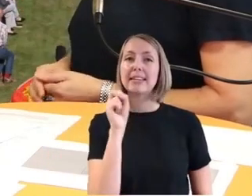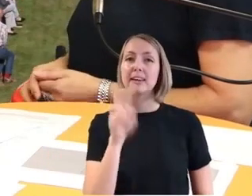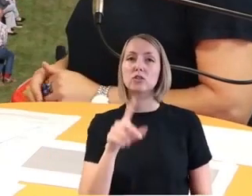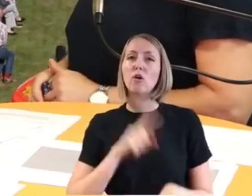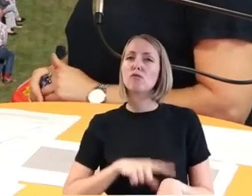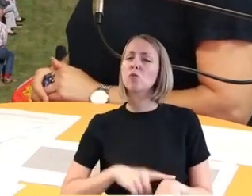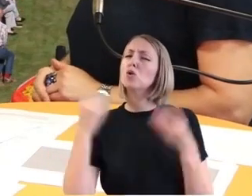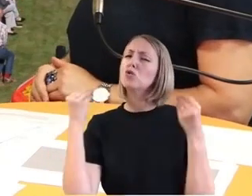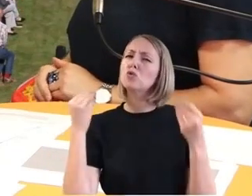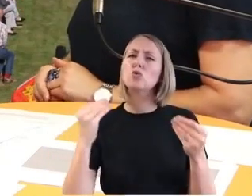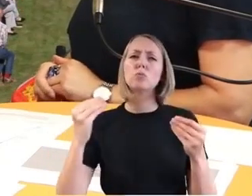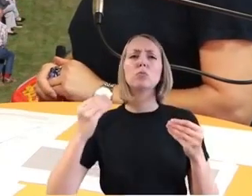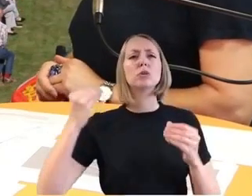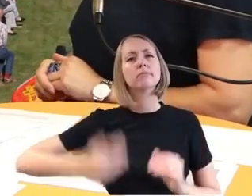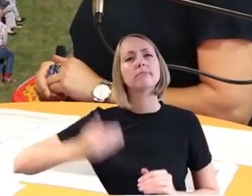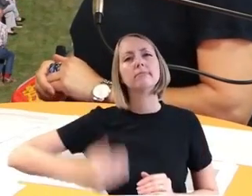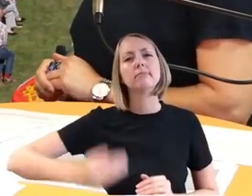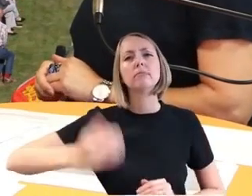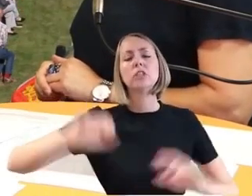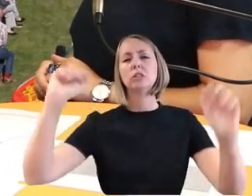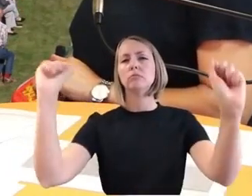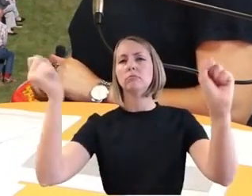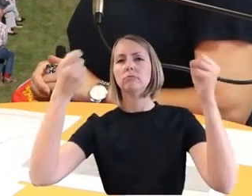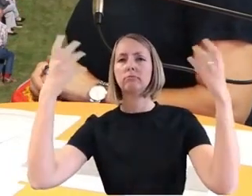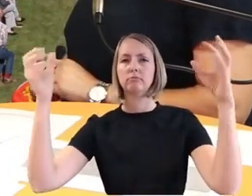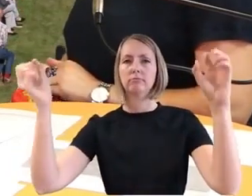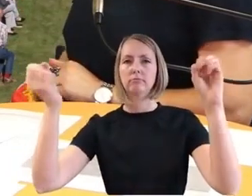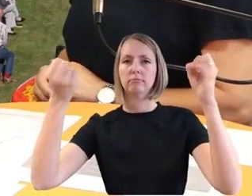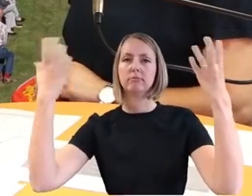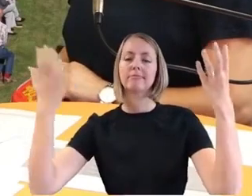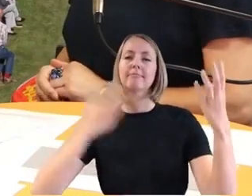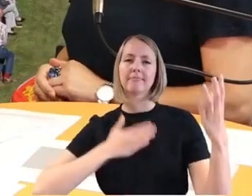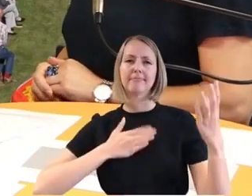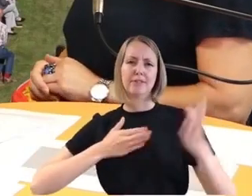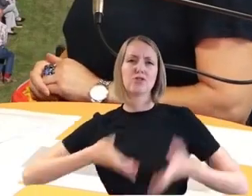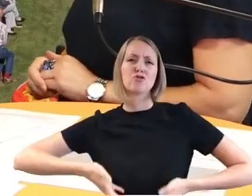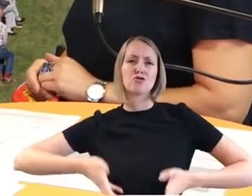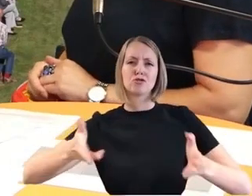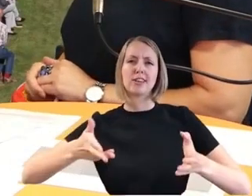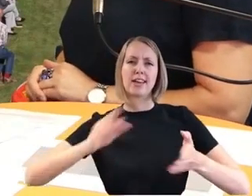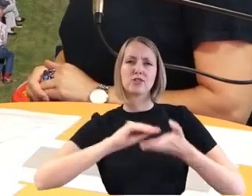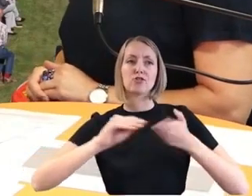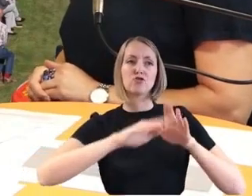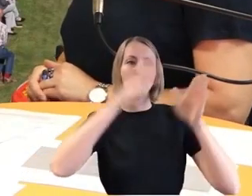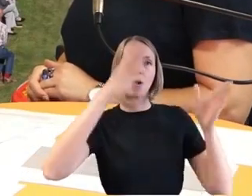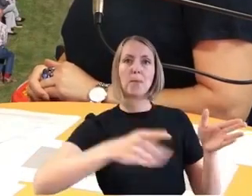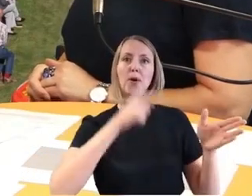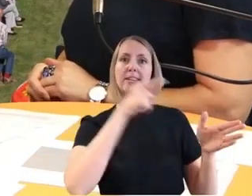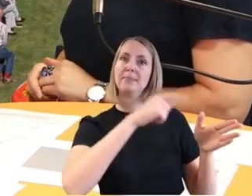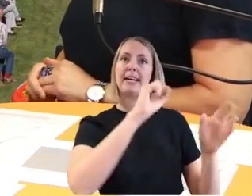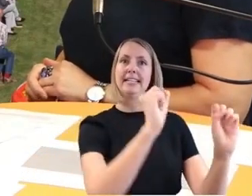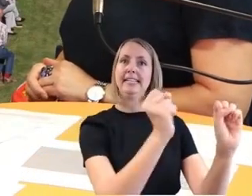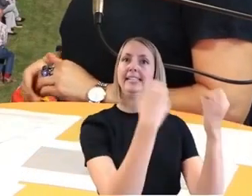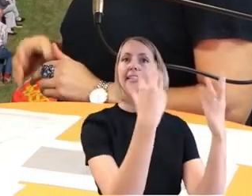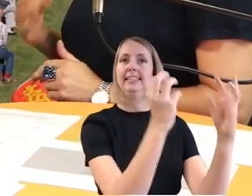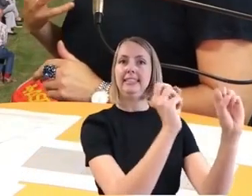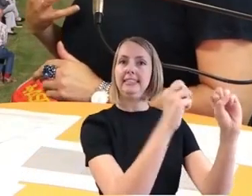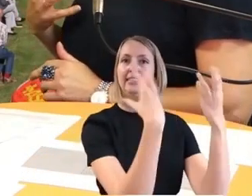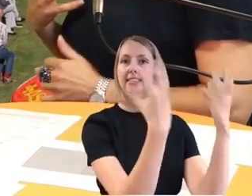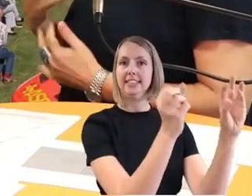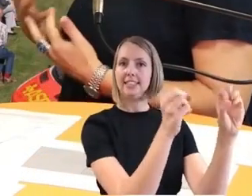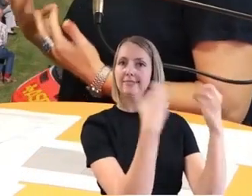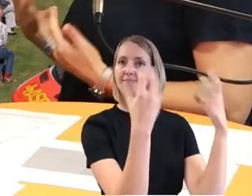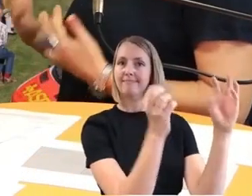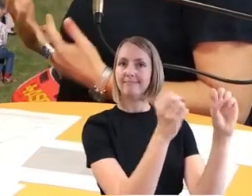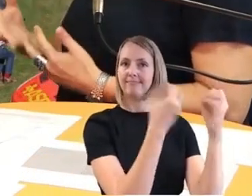Sirene, bei uns in der Straße gab es nämlich die Sirene auf dem alten Schulgebäude, heulen. Und das